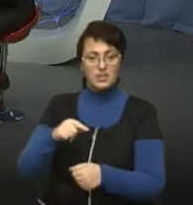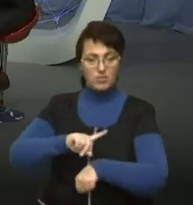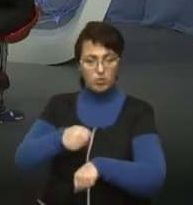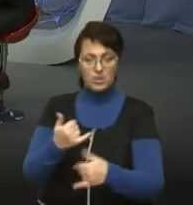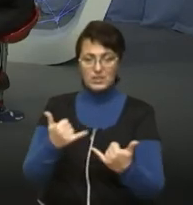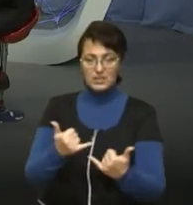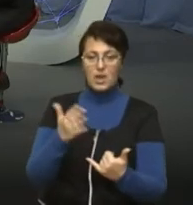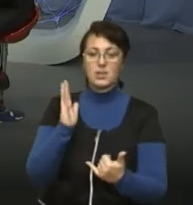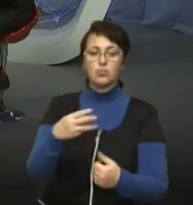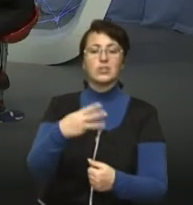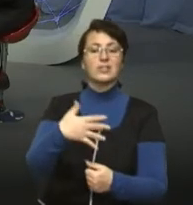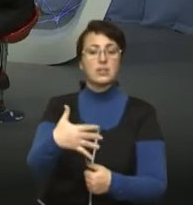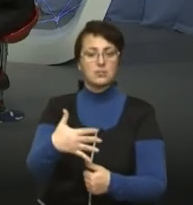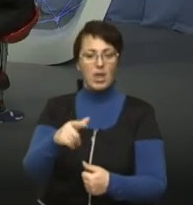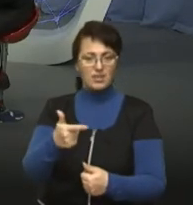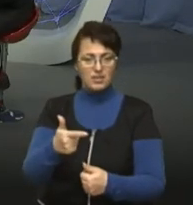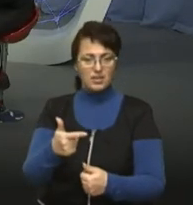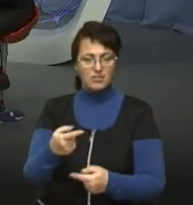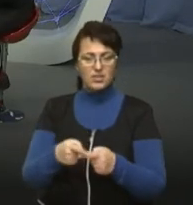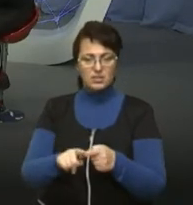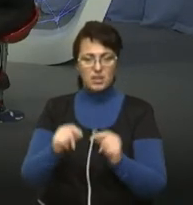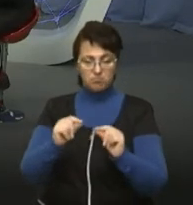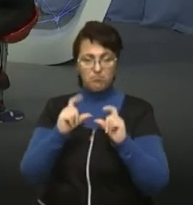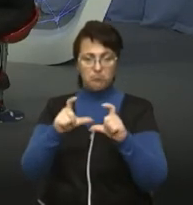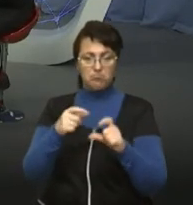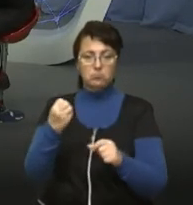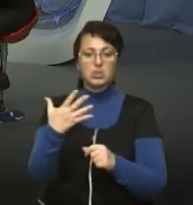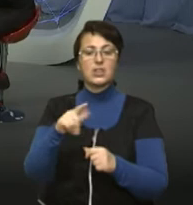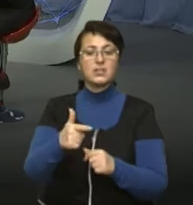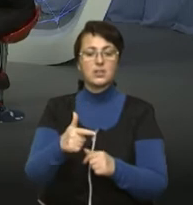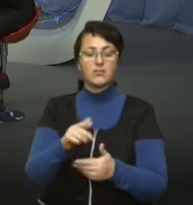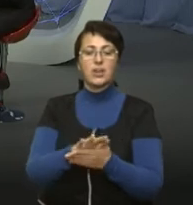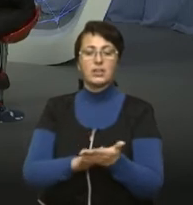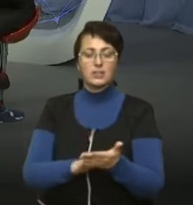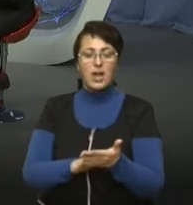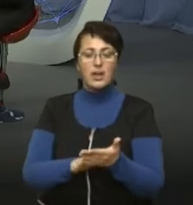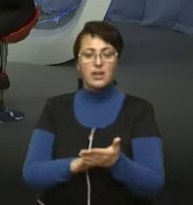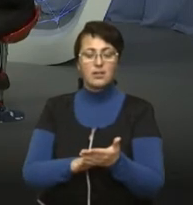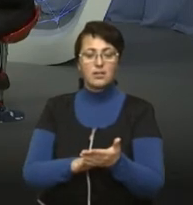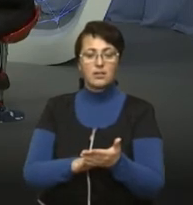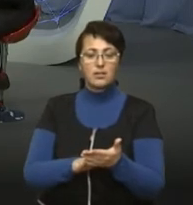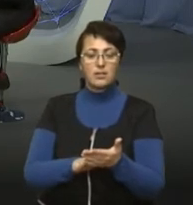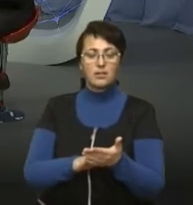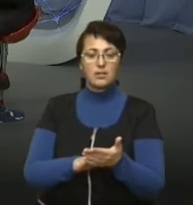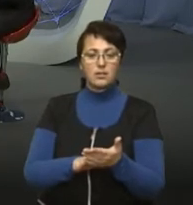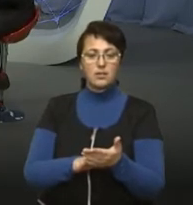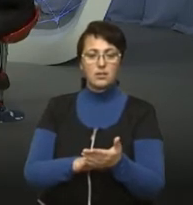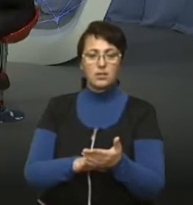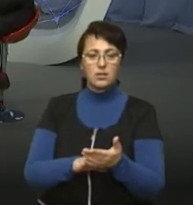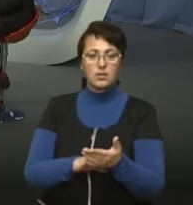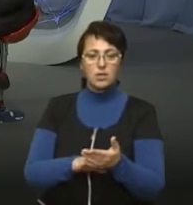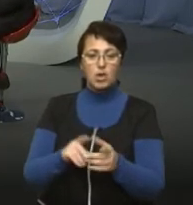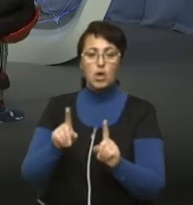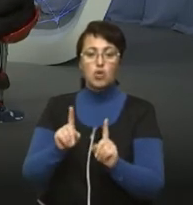35. 35. Це на 15 гривень зросло. Далі це, що далі від те, що на